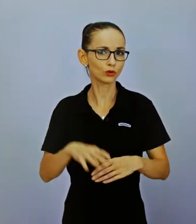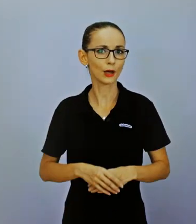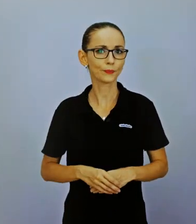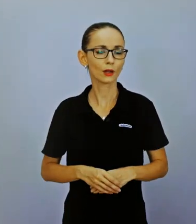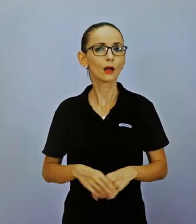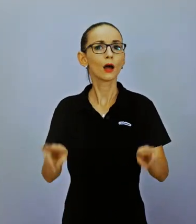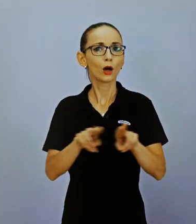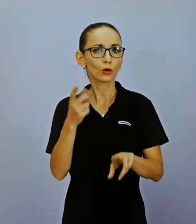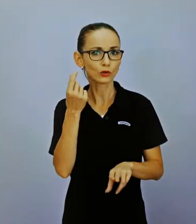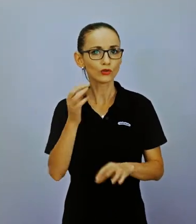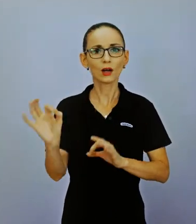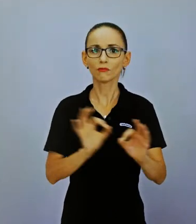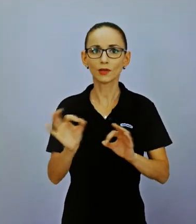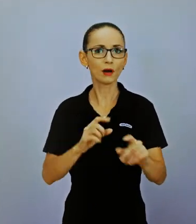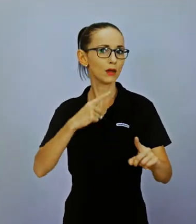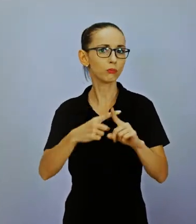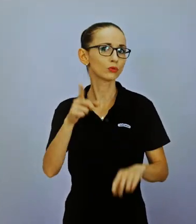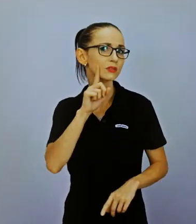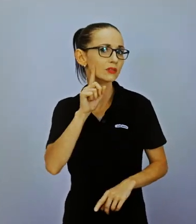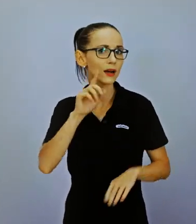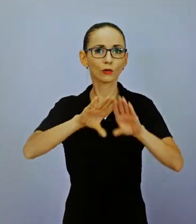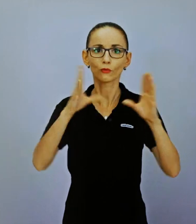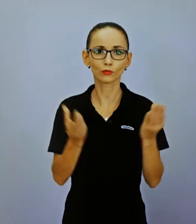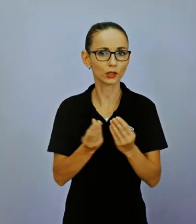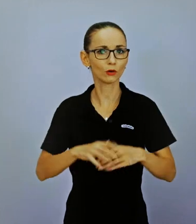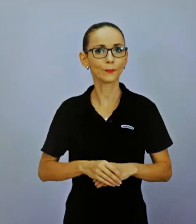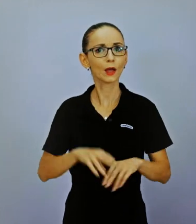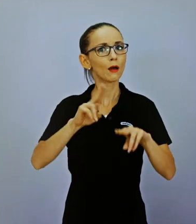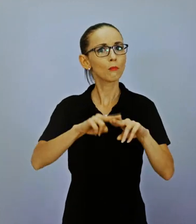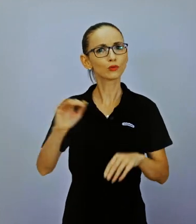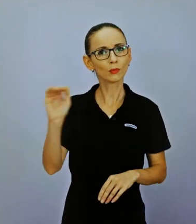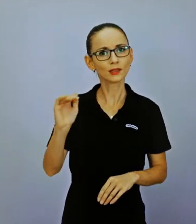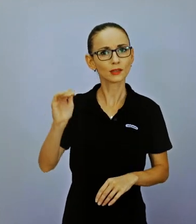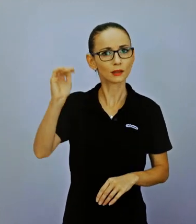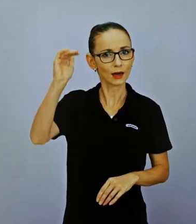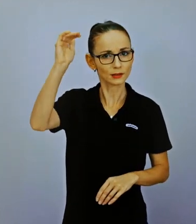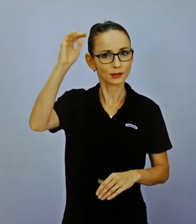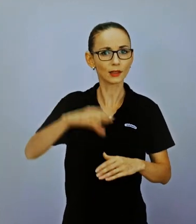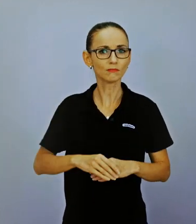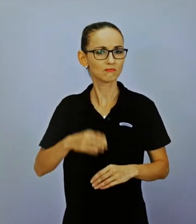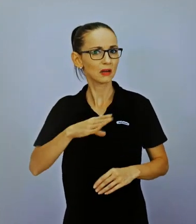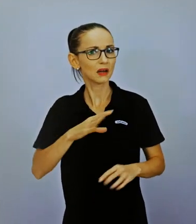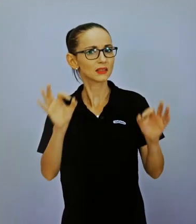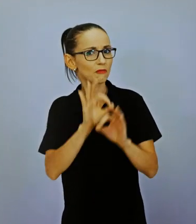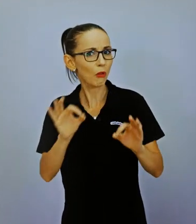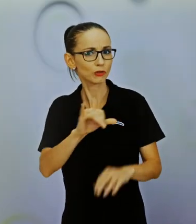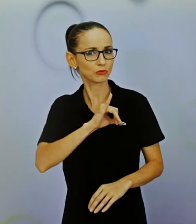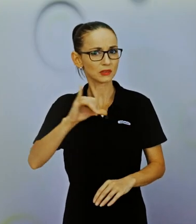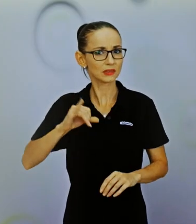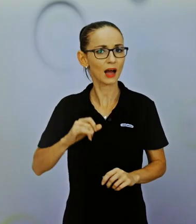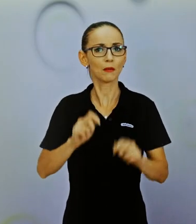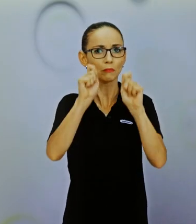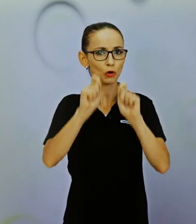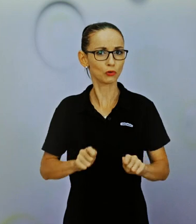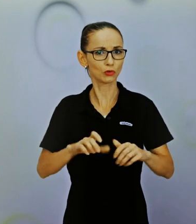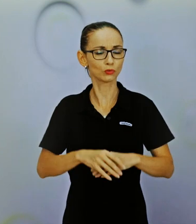A keď si to si vyžaduje kopec času, robi za dieťa aj väčšinu rozhodnutí a každodenných činností. Tým